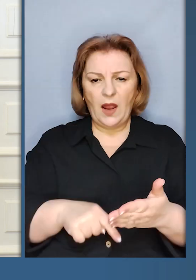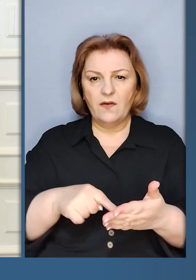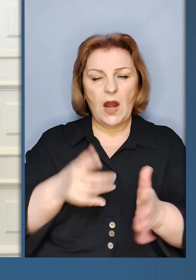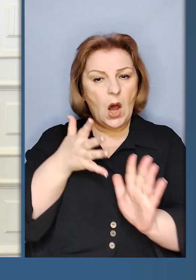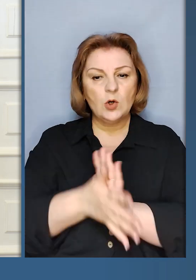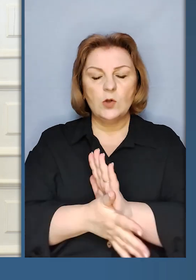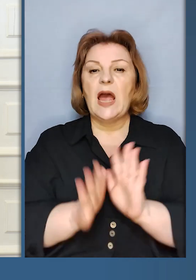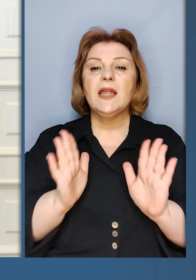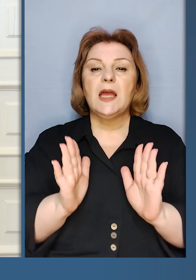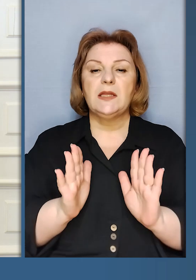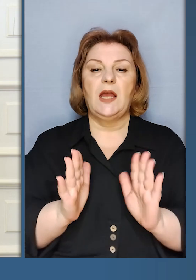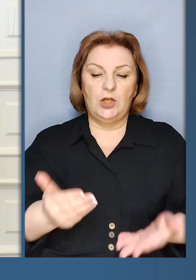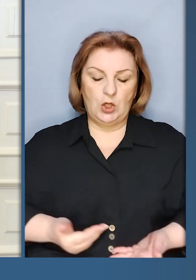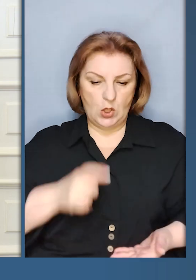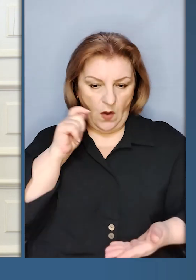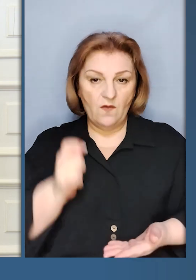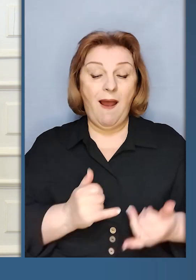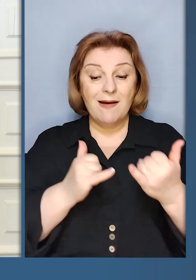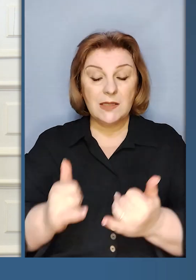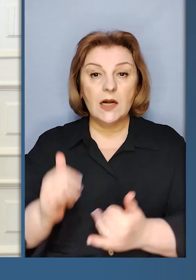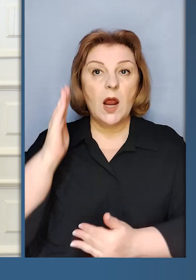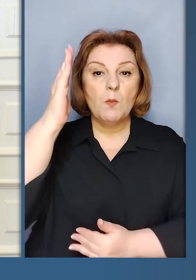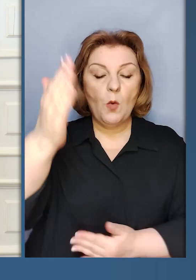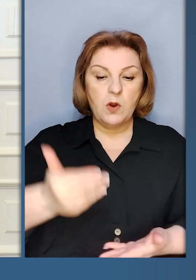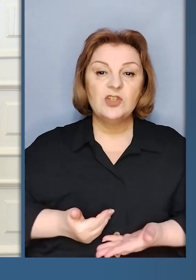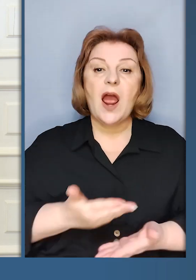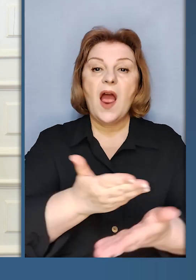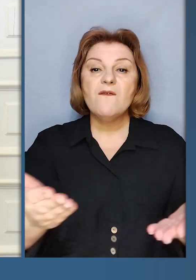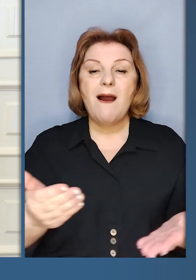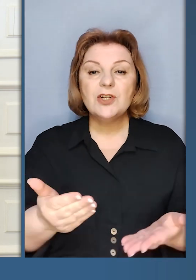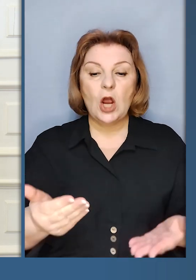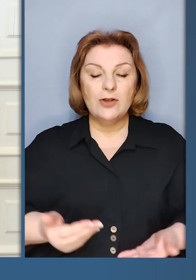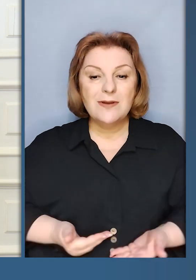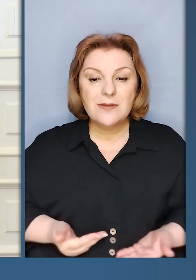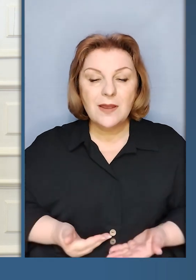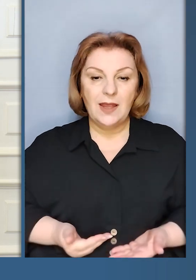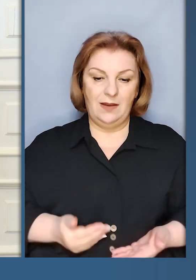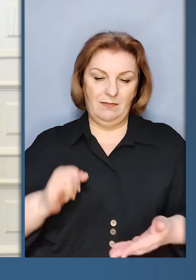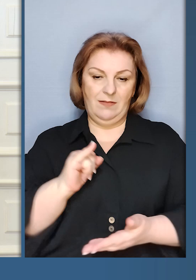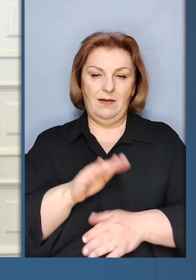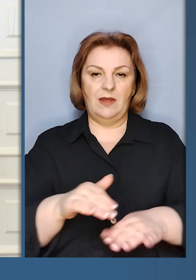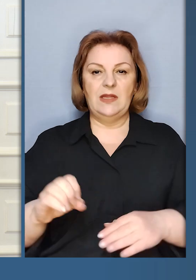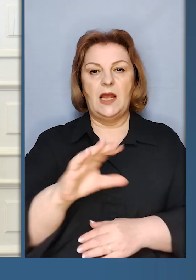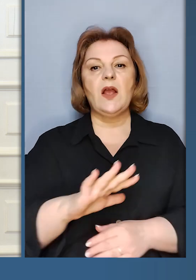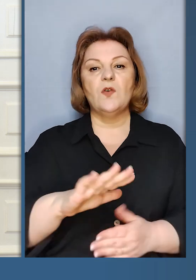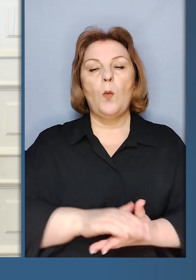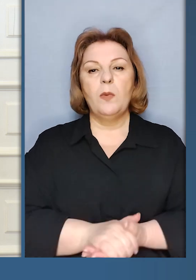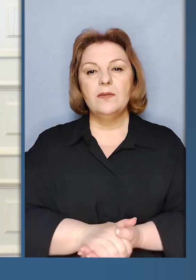розумієте, заради не тільки життя українців, а заради майбутнього життя ваших дітей, дітей Європи.